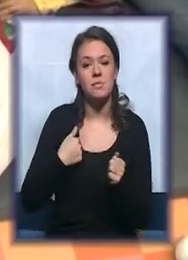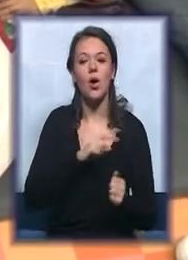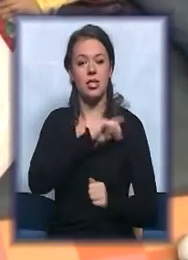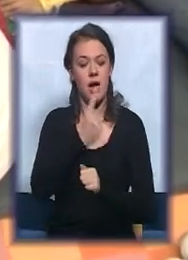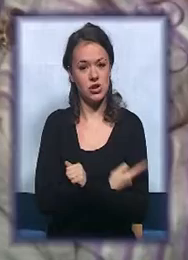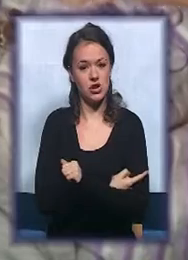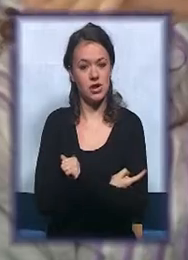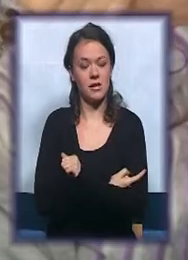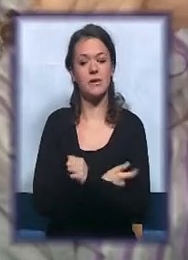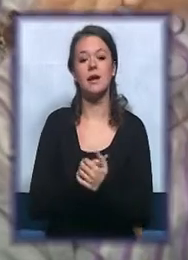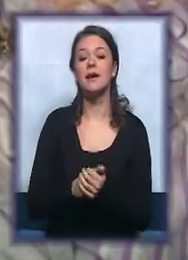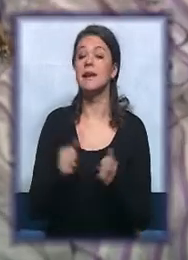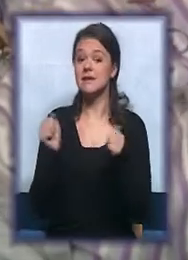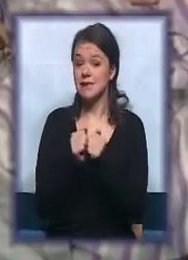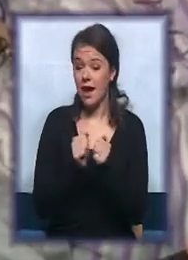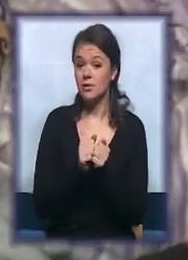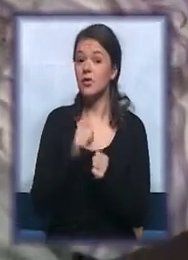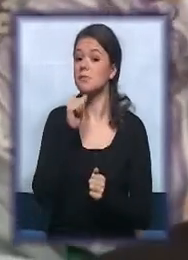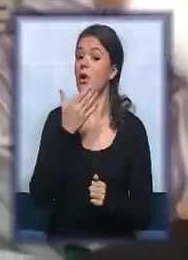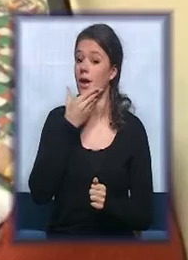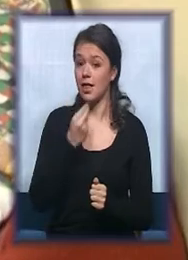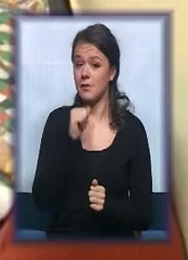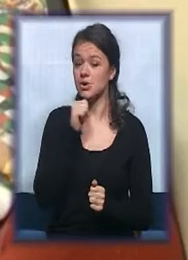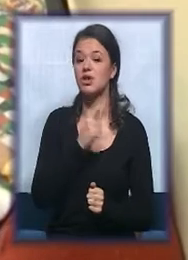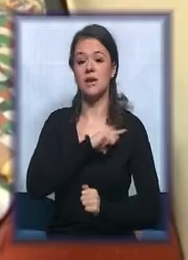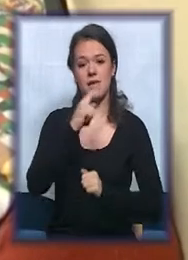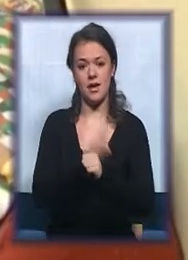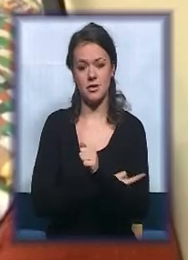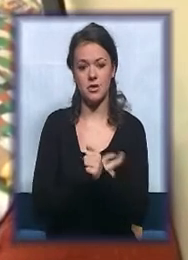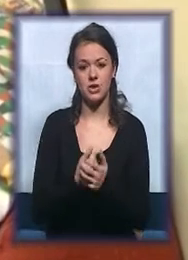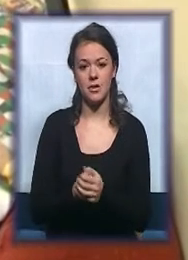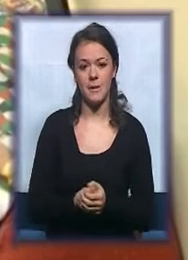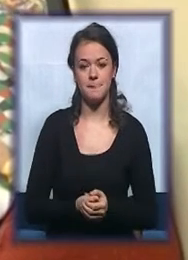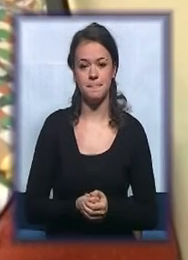znači, zajedno smo i lepši i jači.